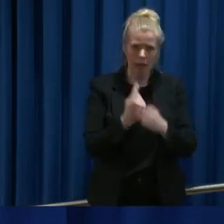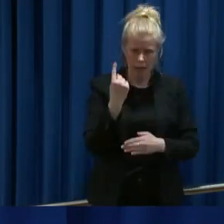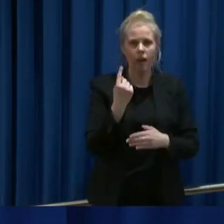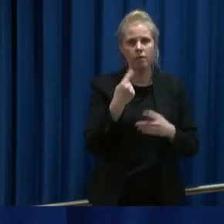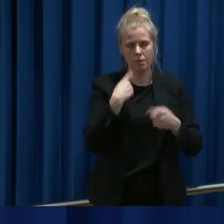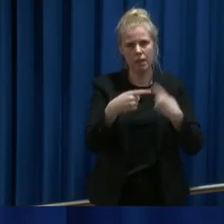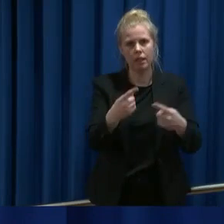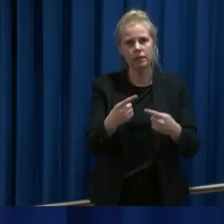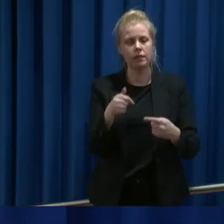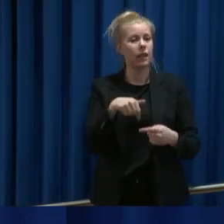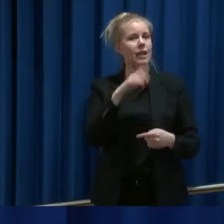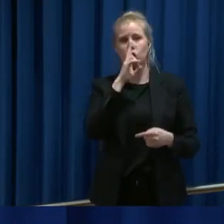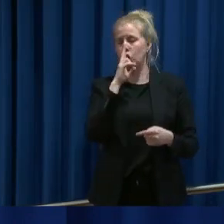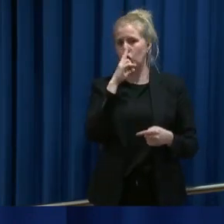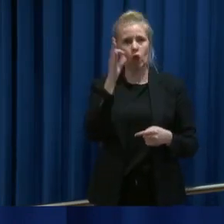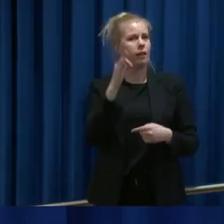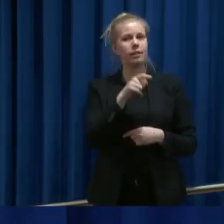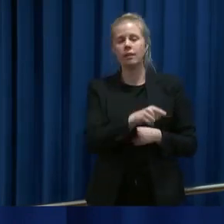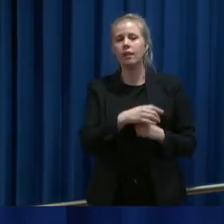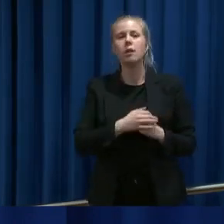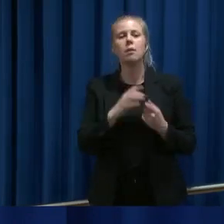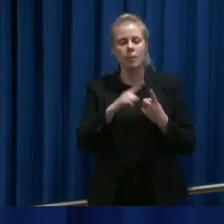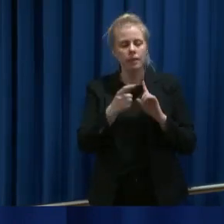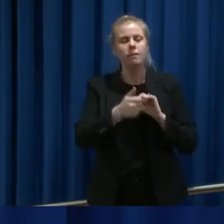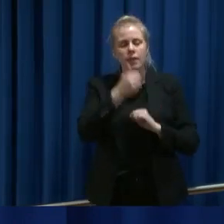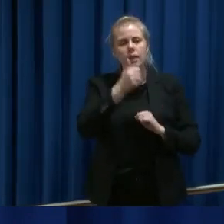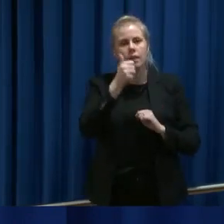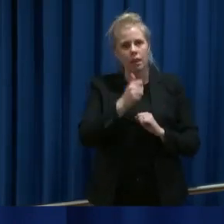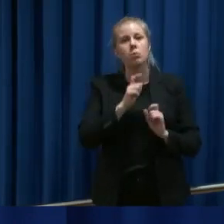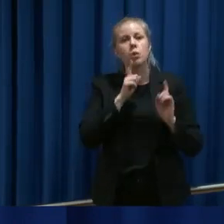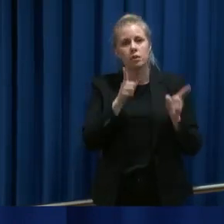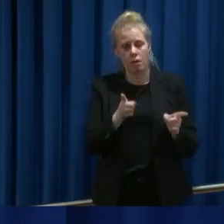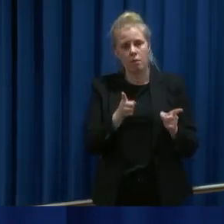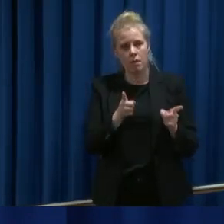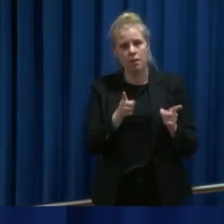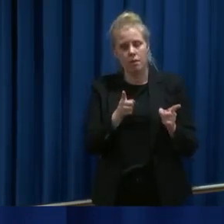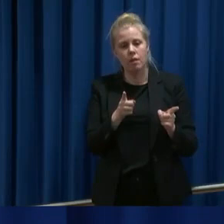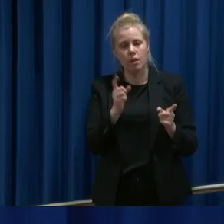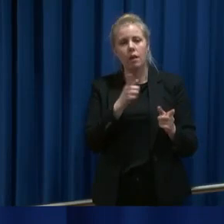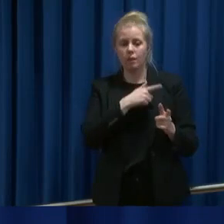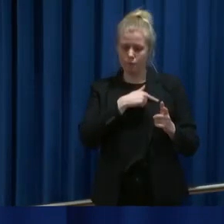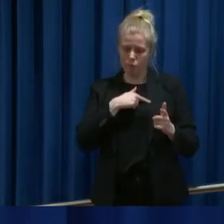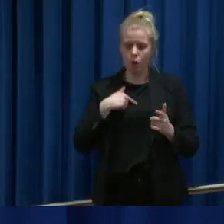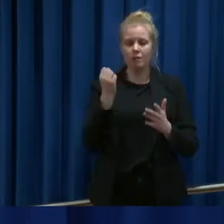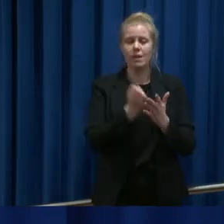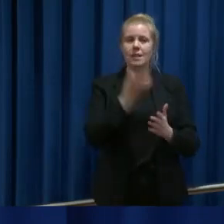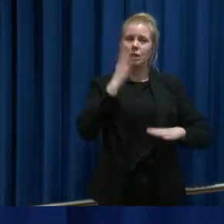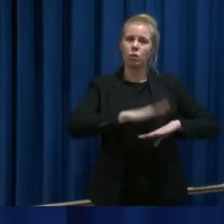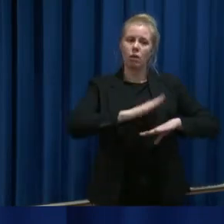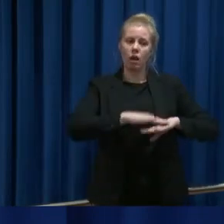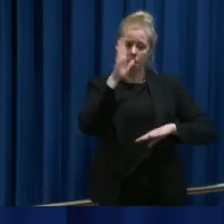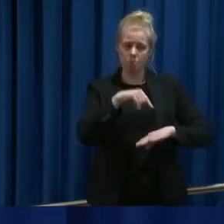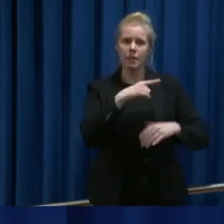Det er ingen nyhet, men det et viktig budskap om at verdigrunnlaget i helsetjenesten vår